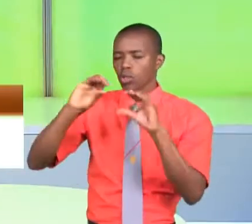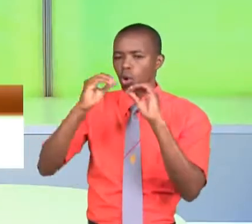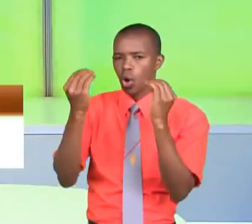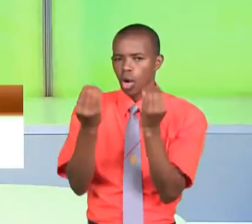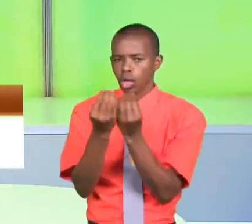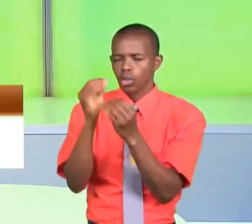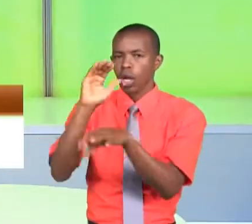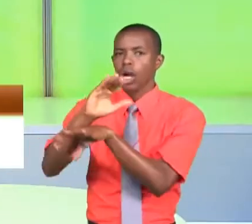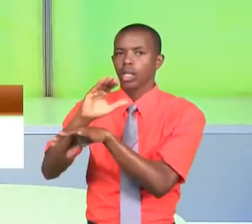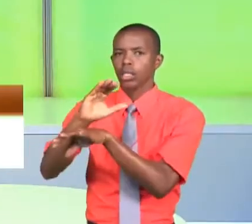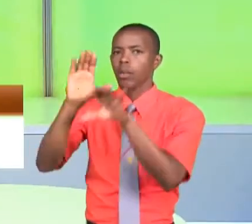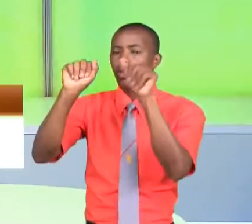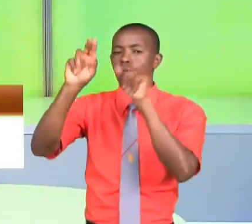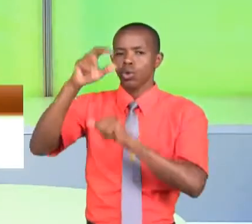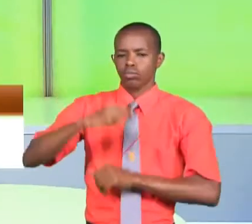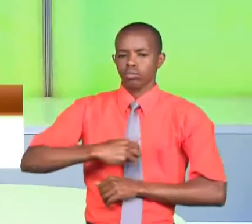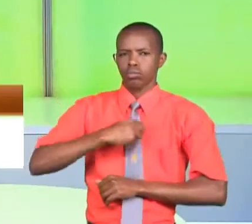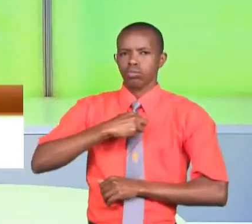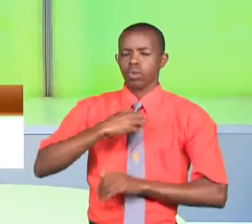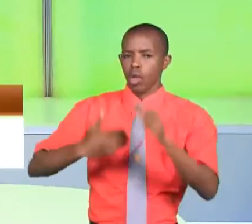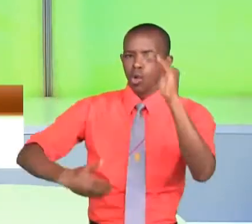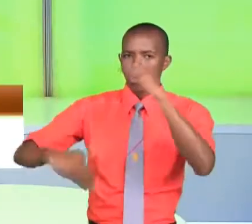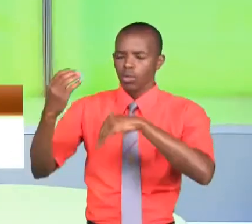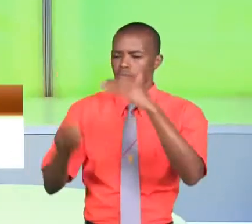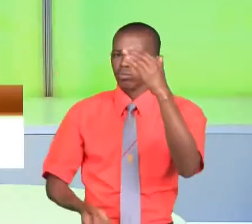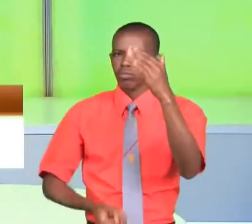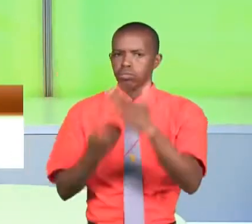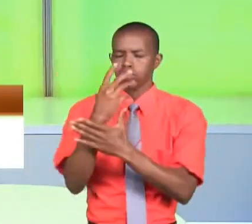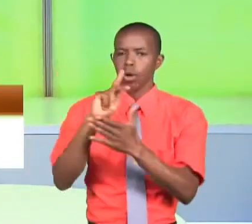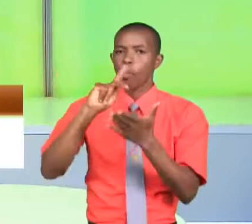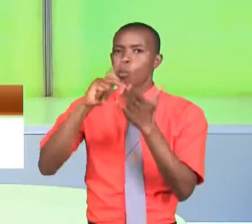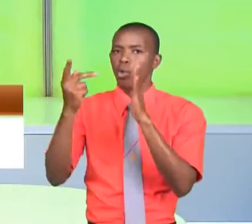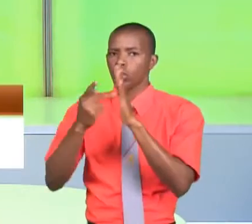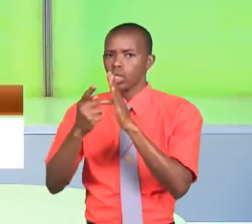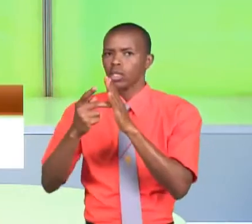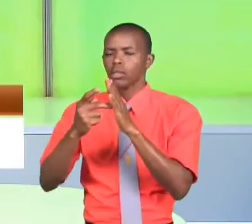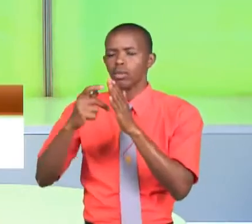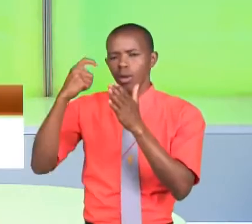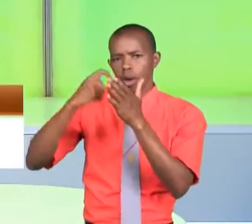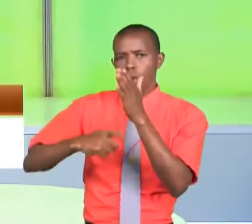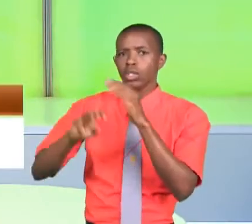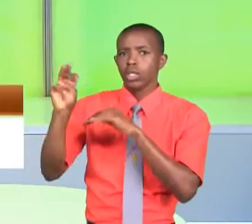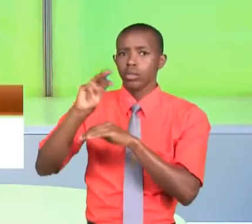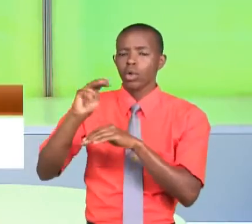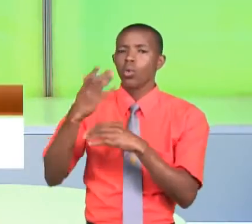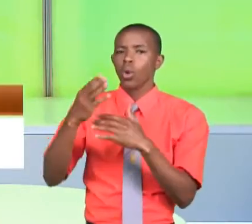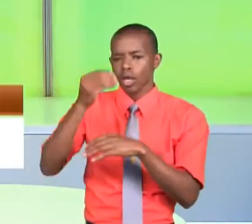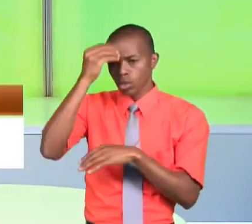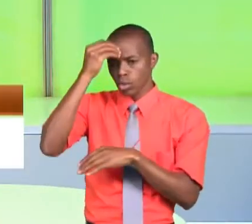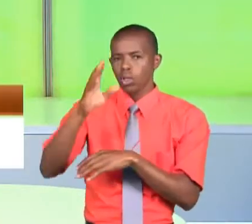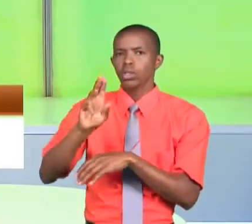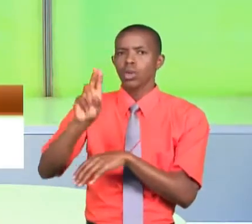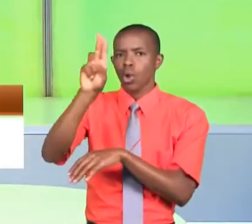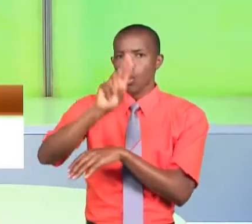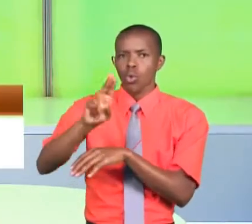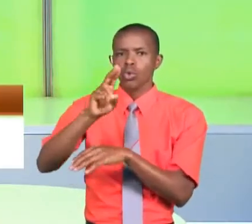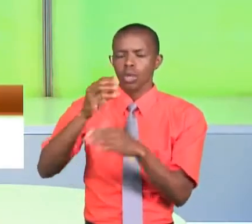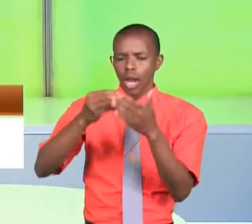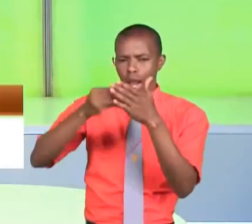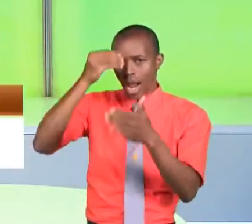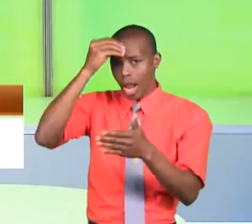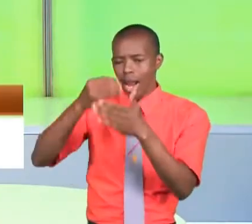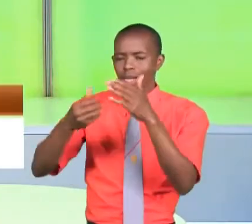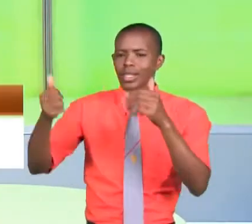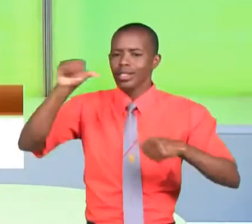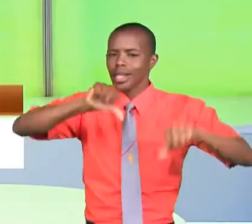ata kutembelea chuhicho. Na kuzindua mradi hua mamilioni ya pesa utakautumika na wanafunzi wanaosoma masomo ya sayansi.